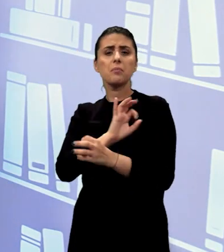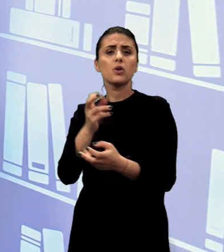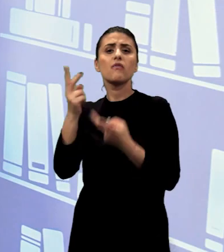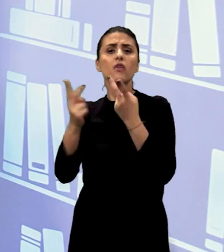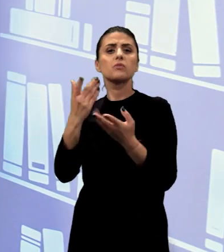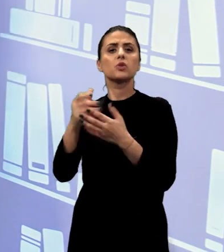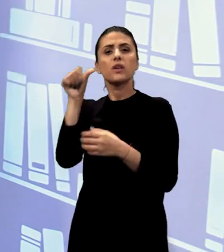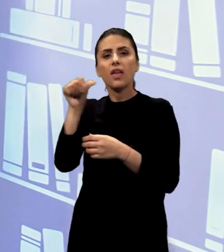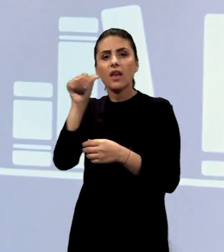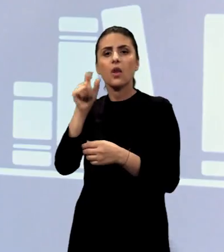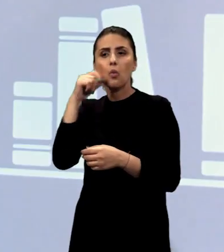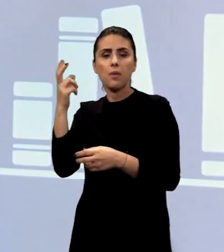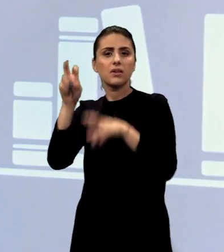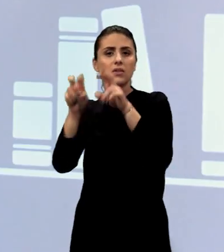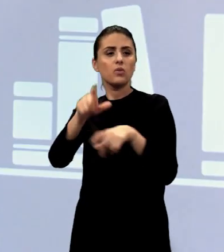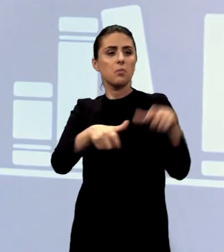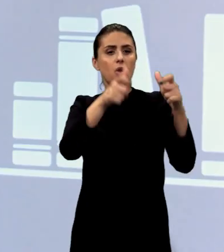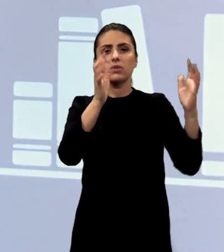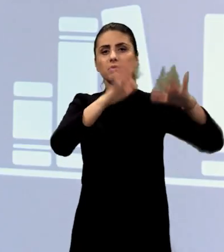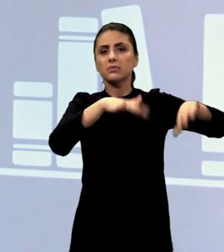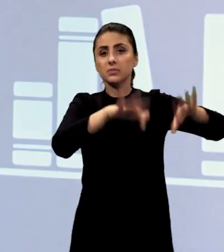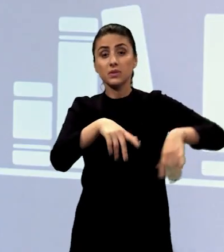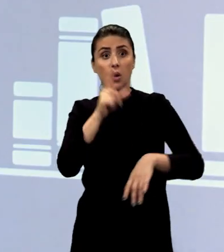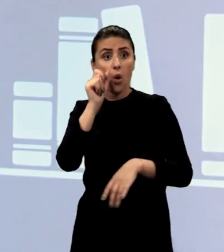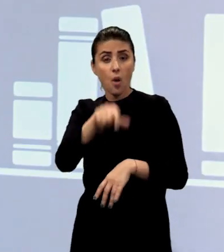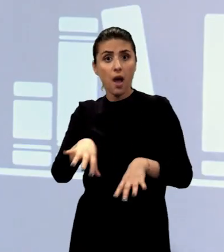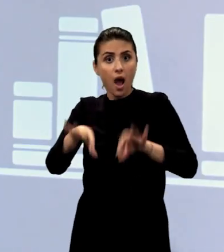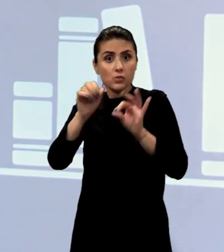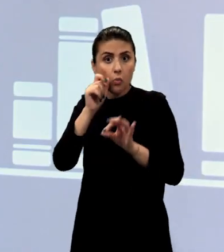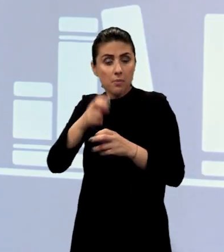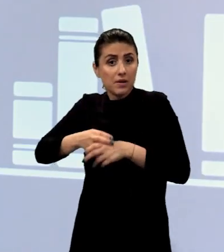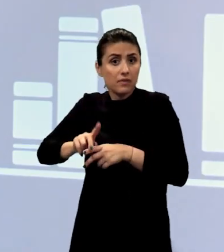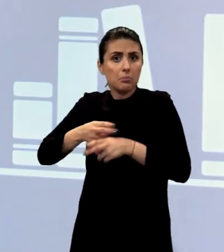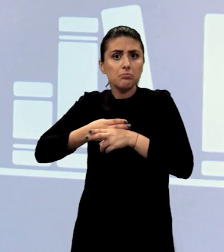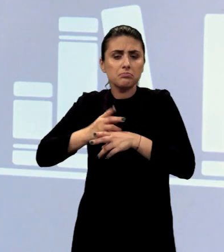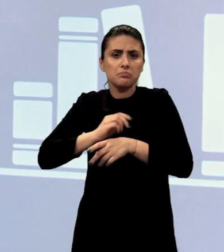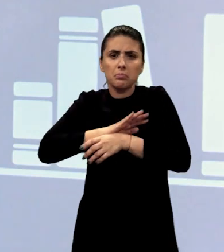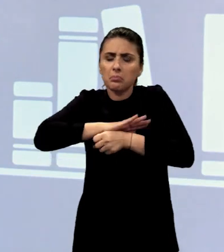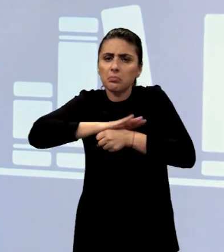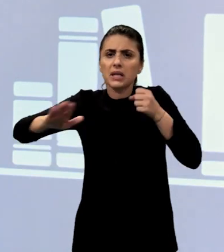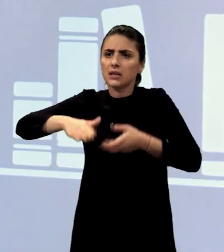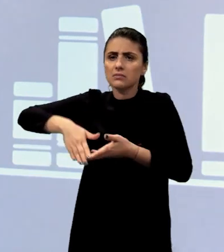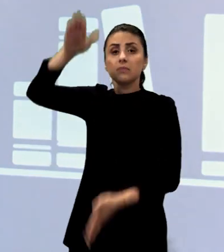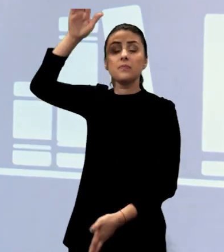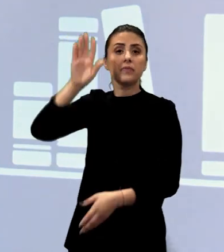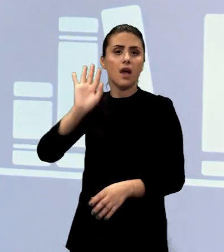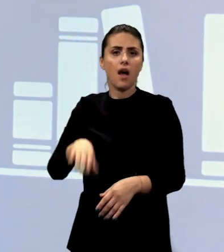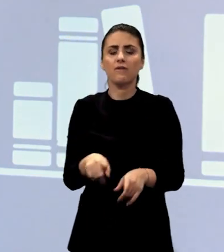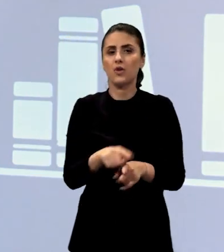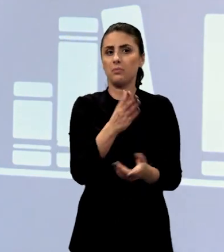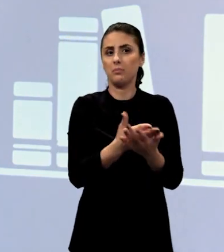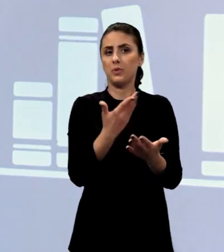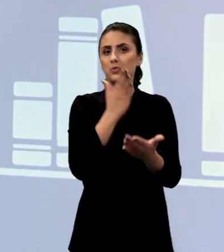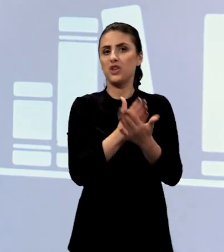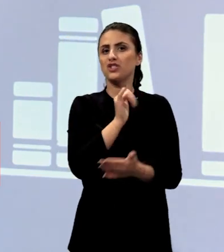închiriere de către autorități. Nu doar că omul și-a găsit clienții, dar a fost pe deplin recompensat pentru decizia lui